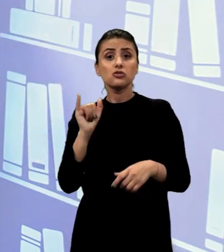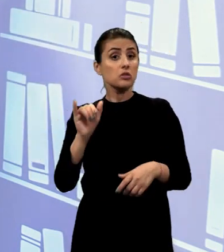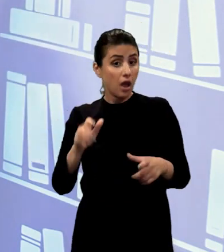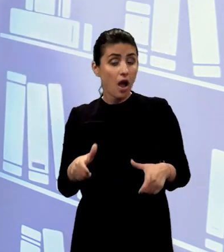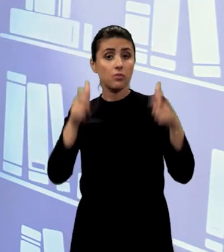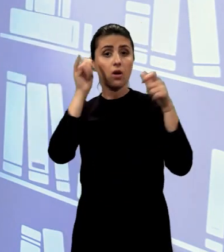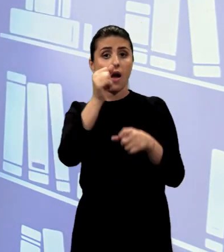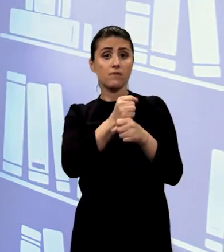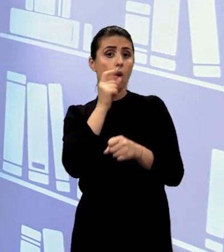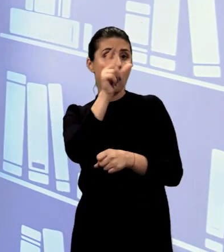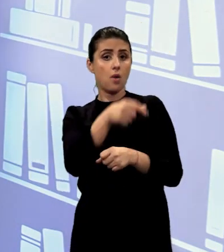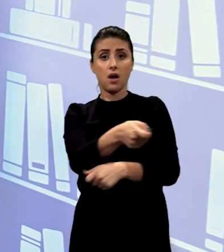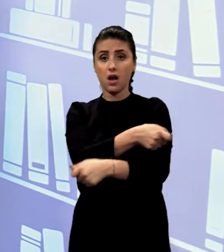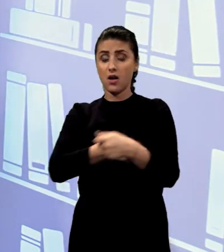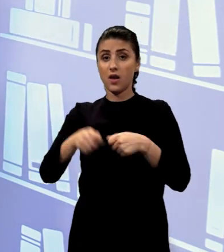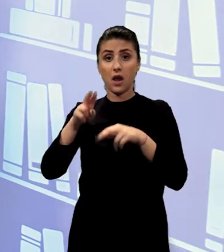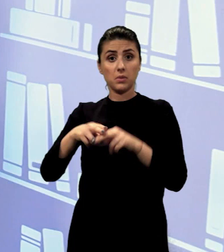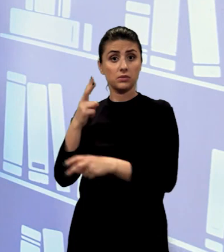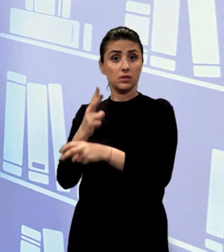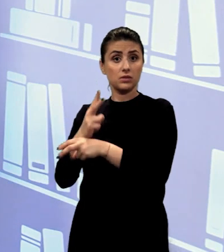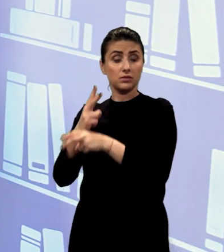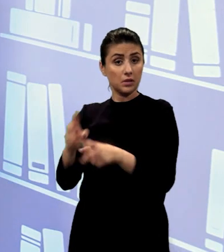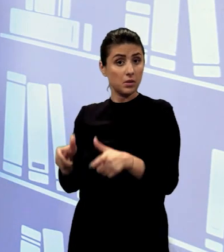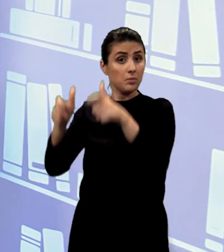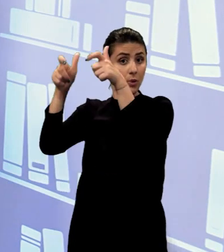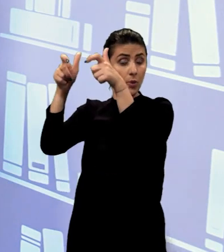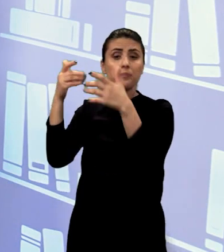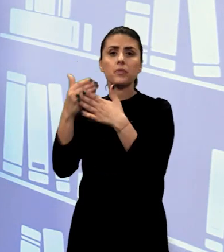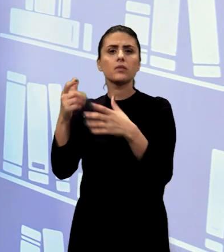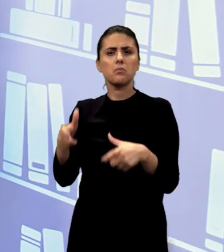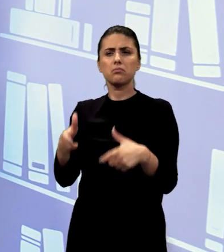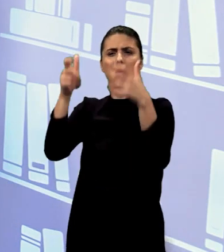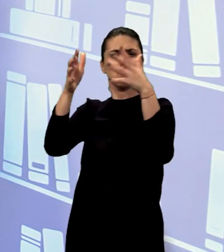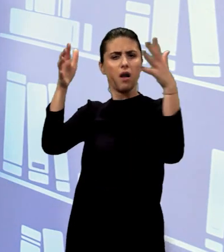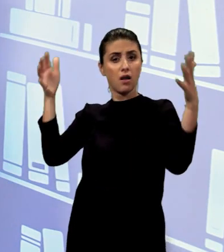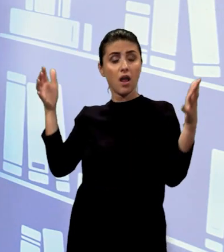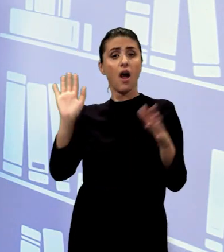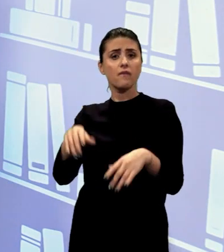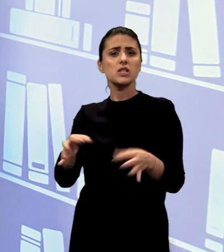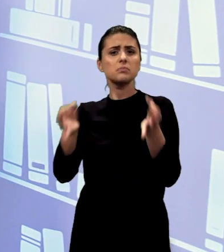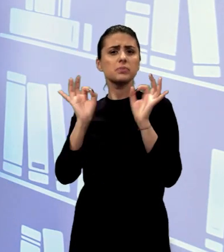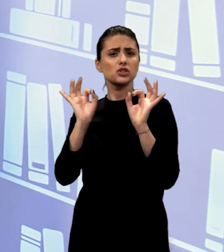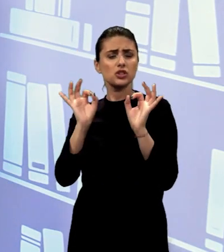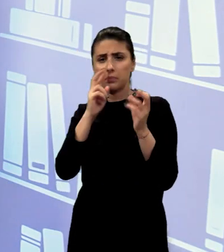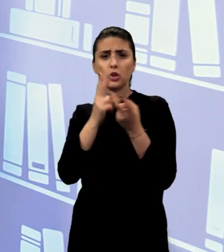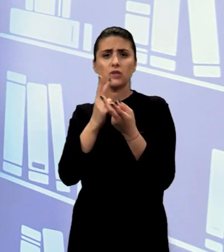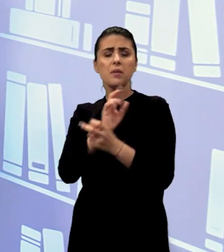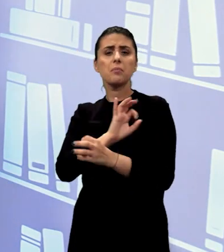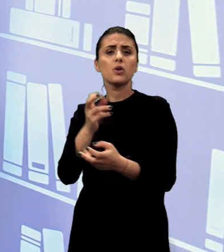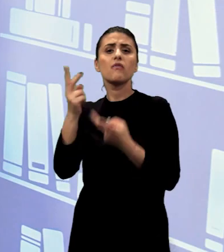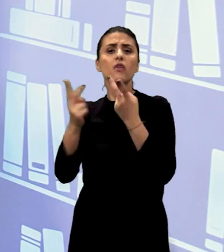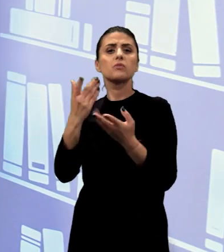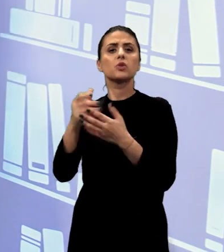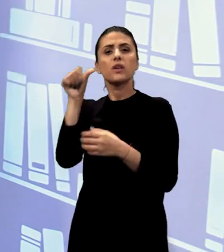construcția omului de afaceri evreu. Fiind încăpătoare, a fost principalul edificiu folosit pentru